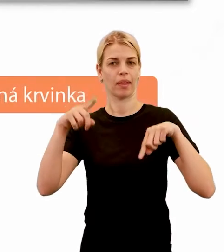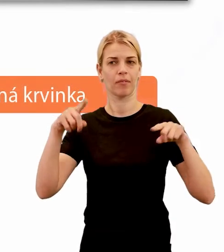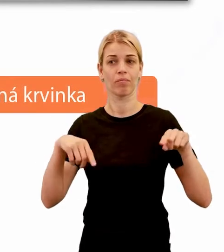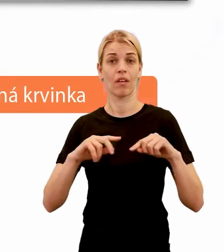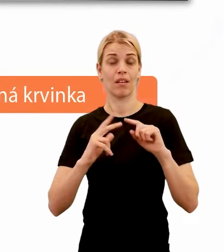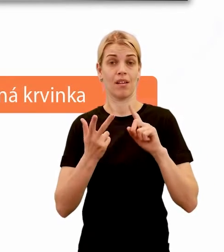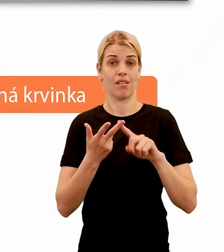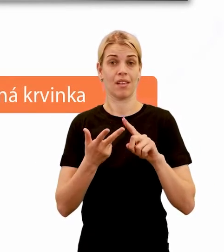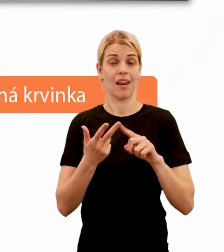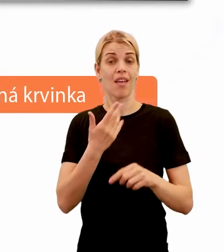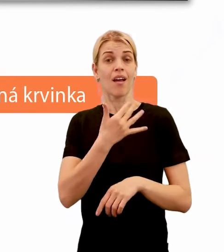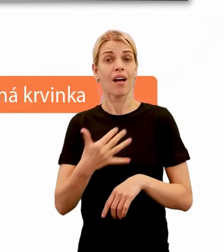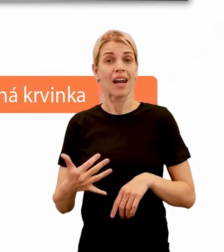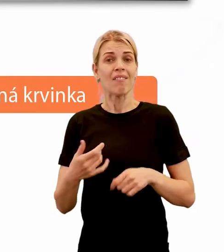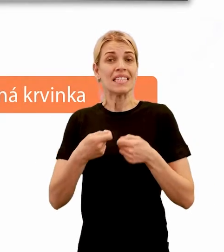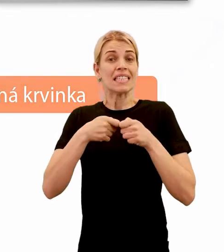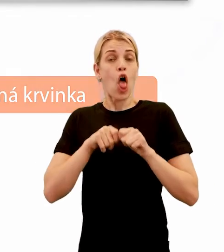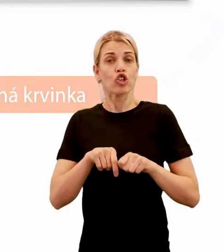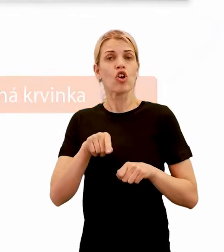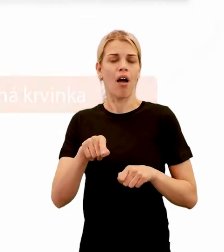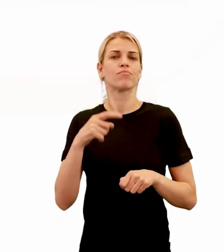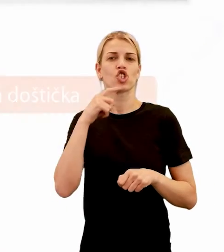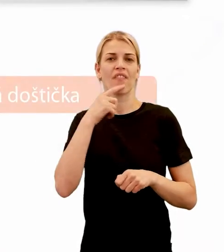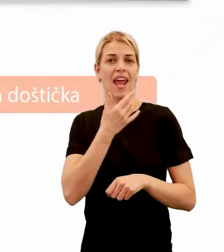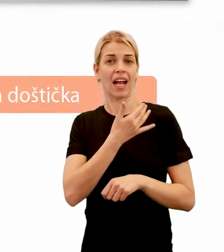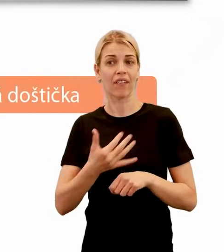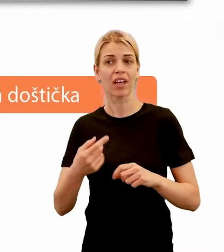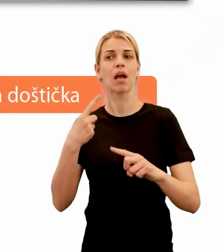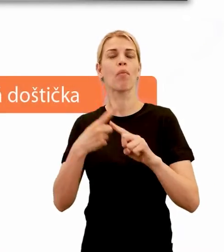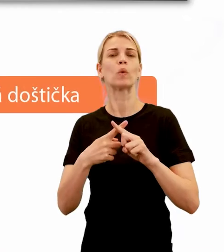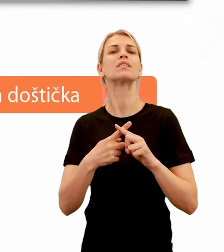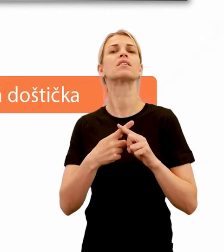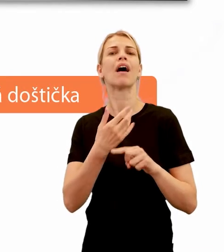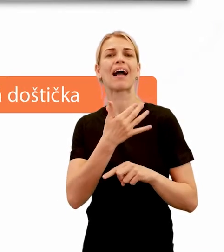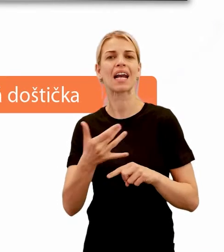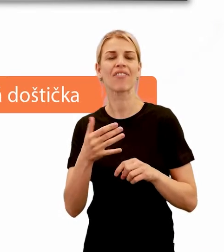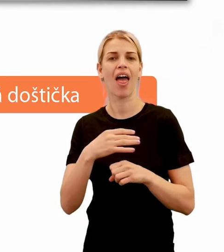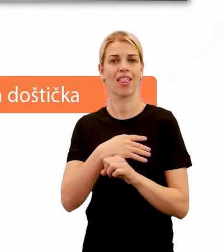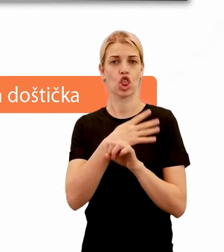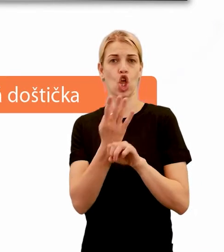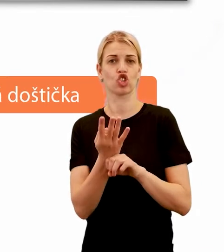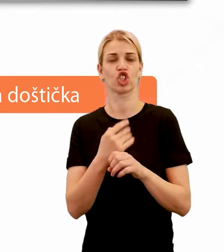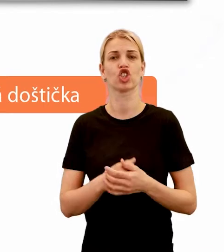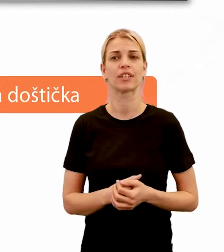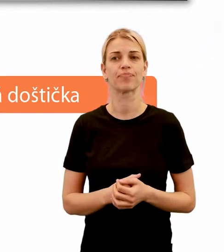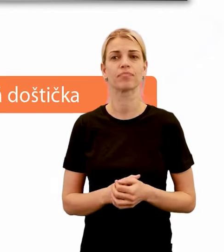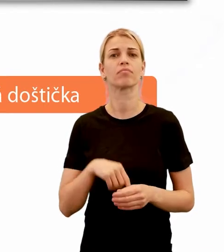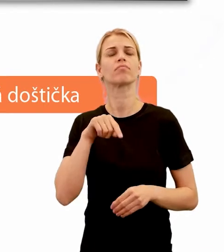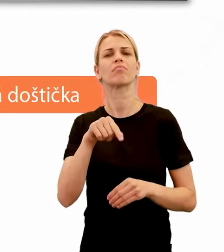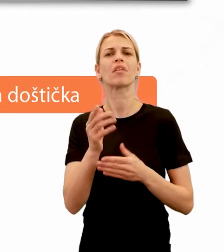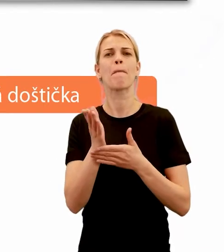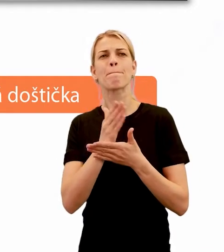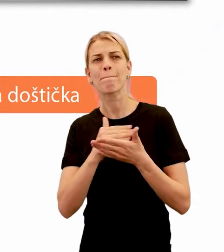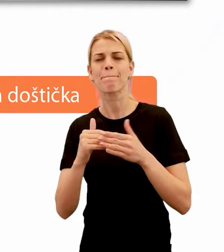Tretiu zložku krvín nám tvoria červené krvinky a krvné doštičky, ktorých podiel sa odhaduje asi